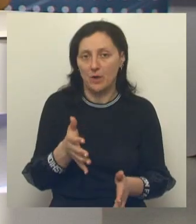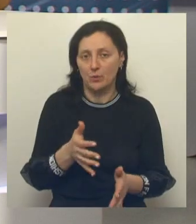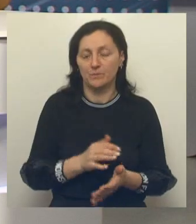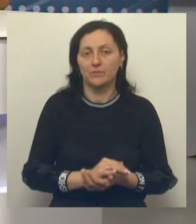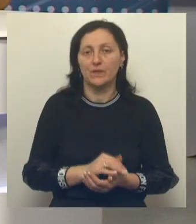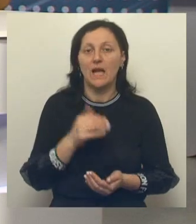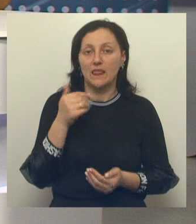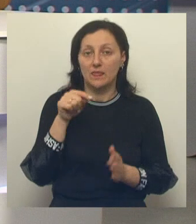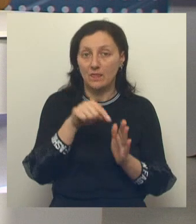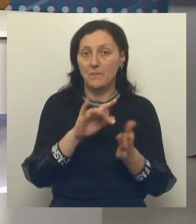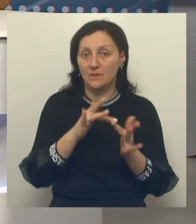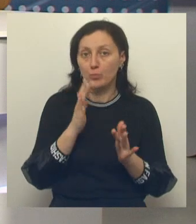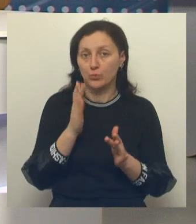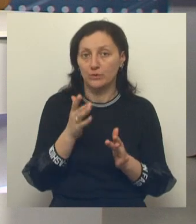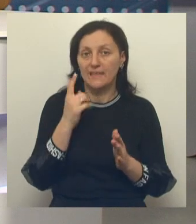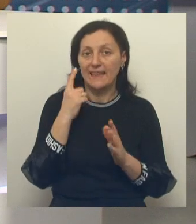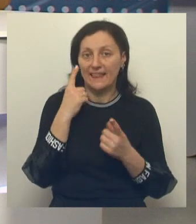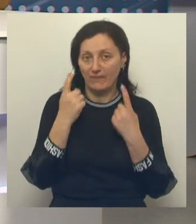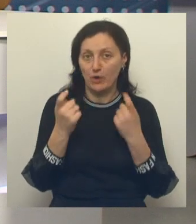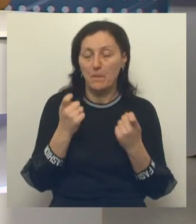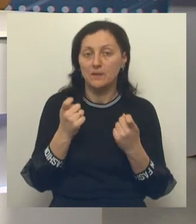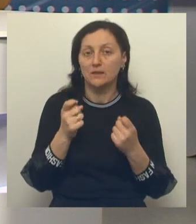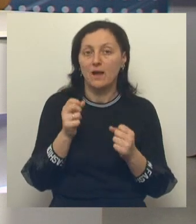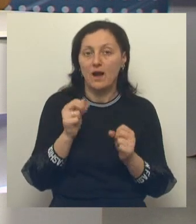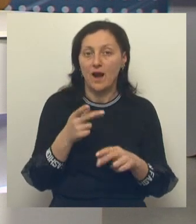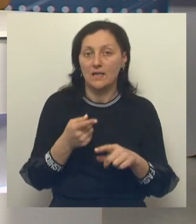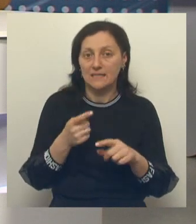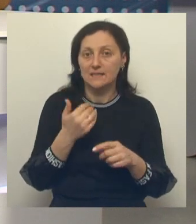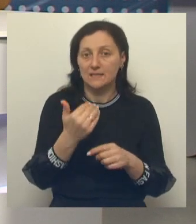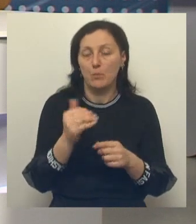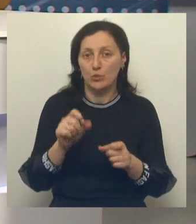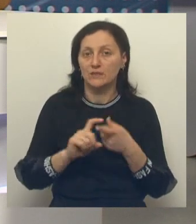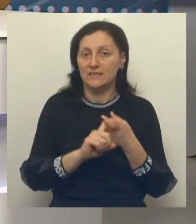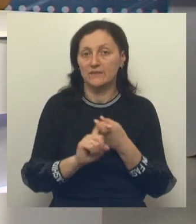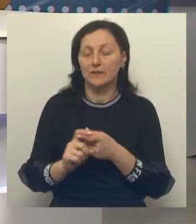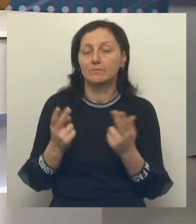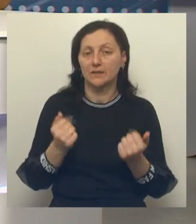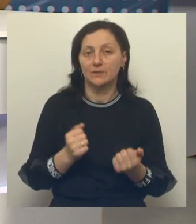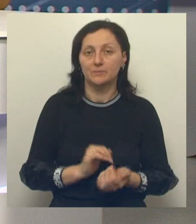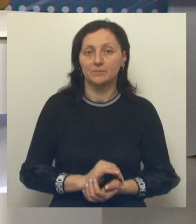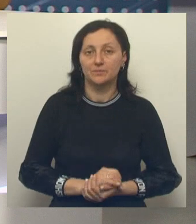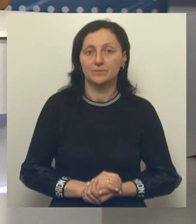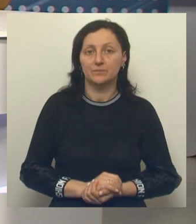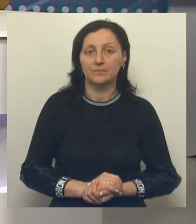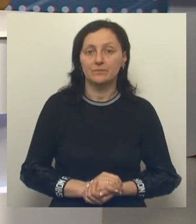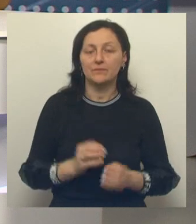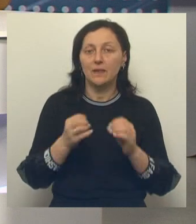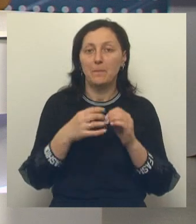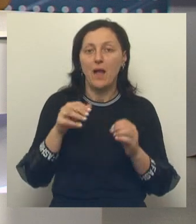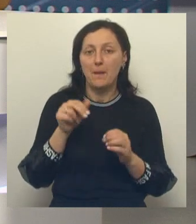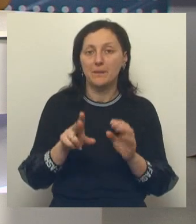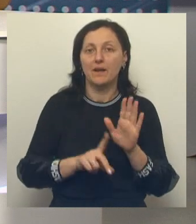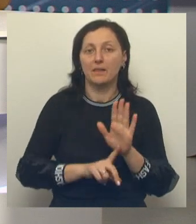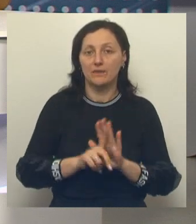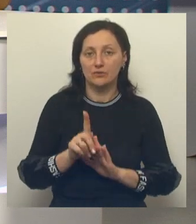То есть там будет информация уже, где можно с этими волонтерами связаться и получить от них какую-то помощь. 15 апреля начинается